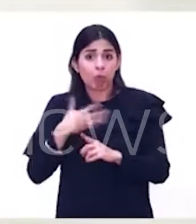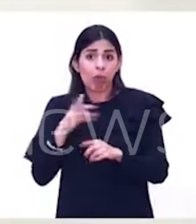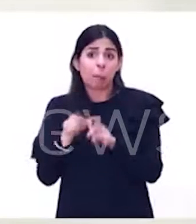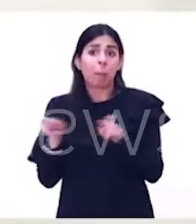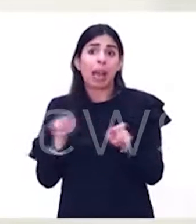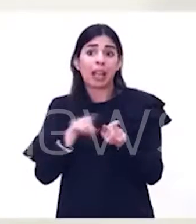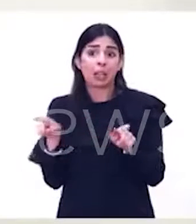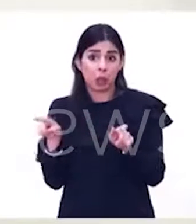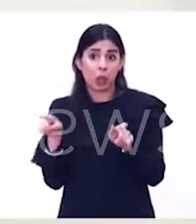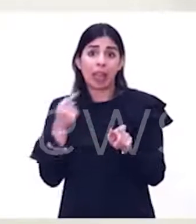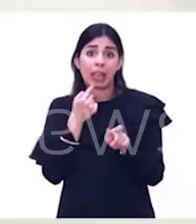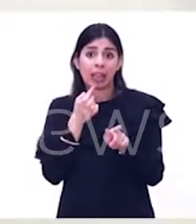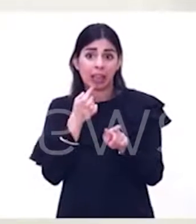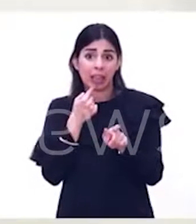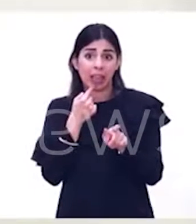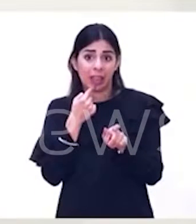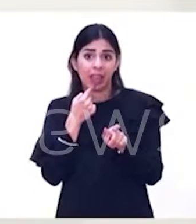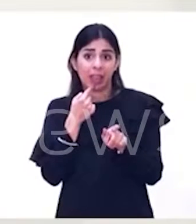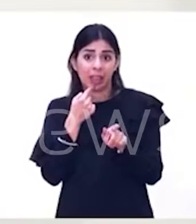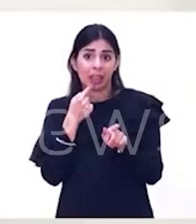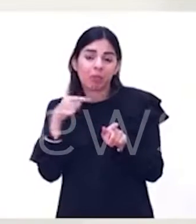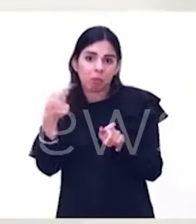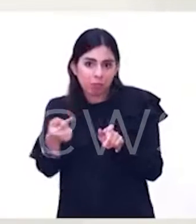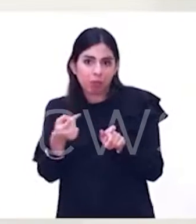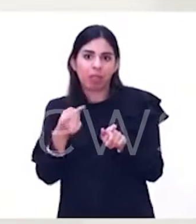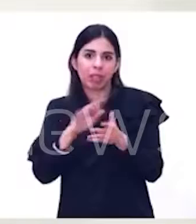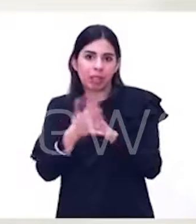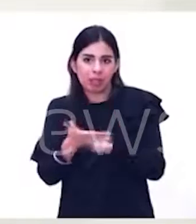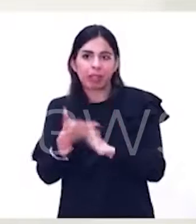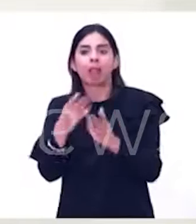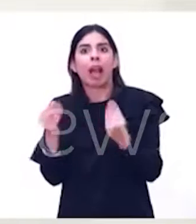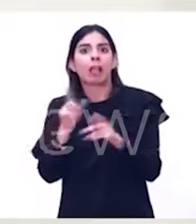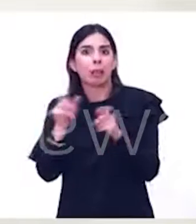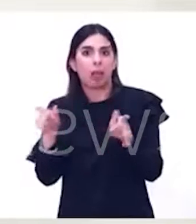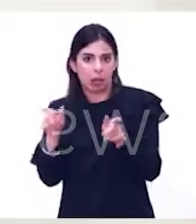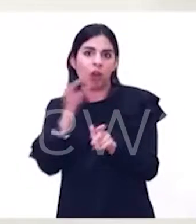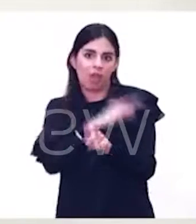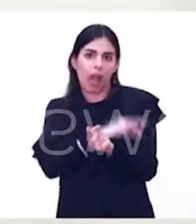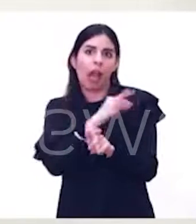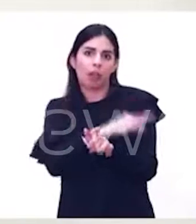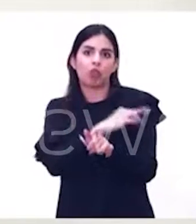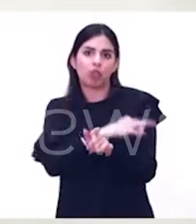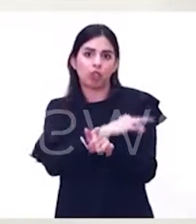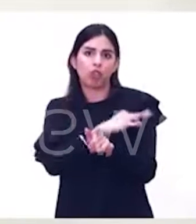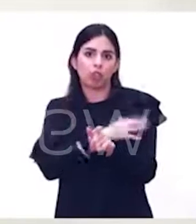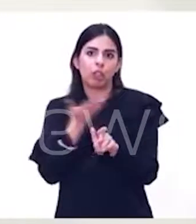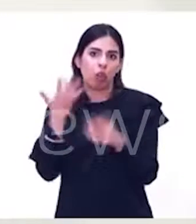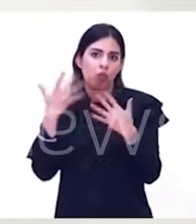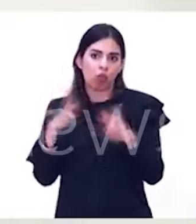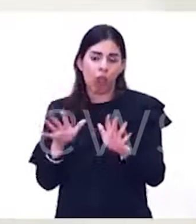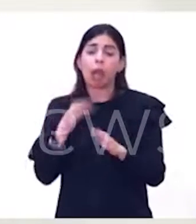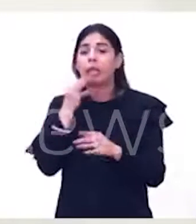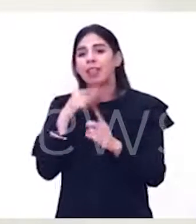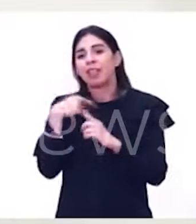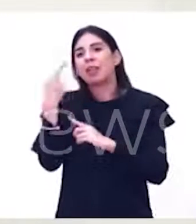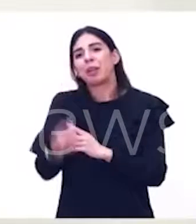avremo tanta parte della popolazione vaccinata, è